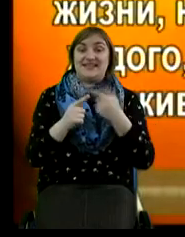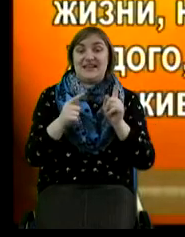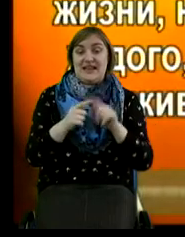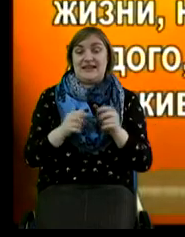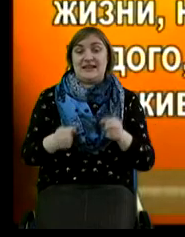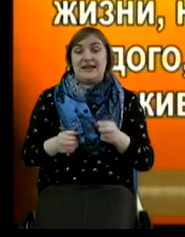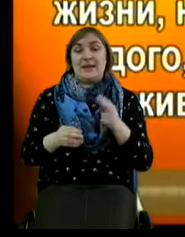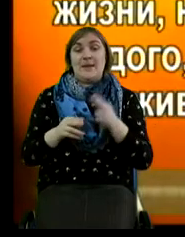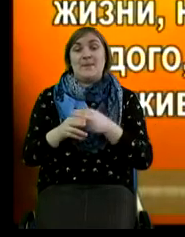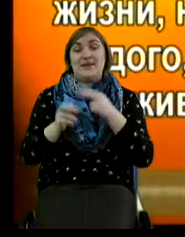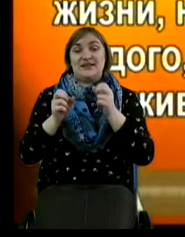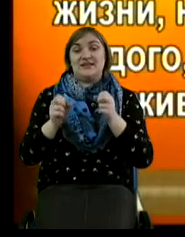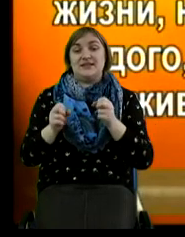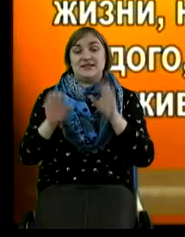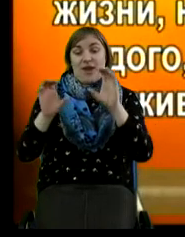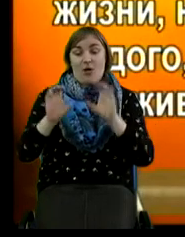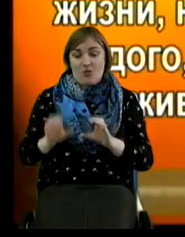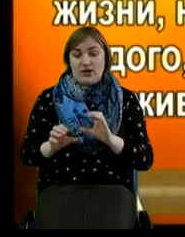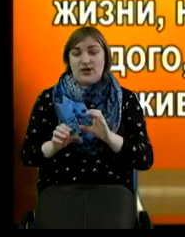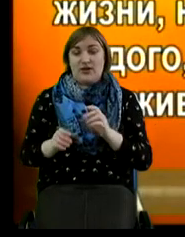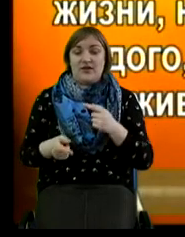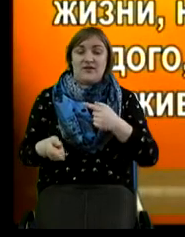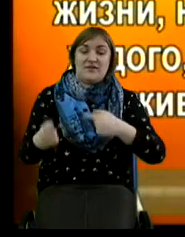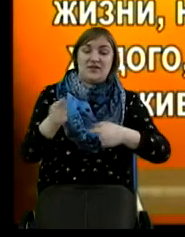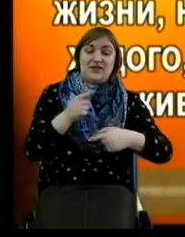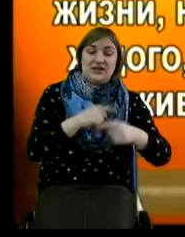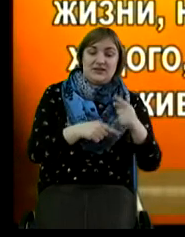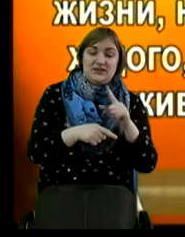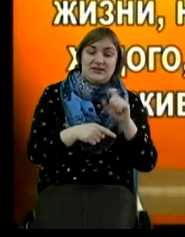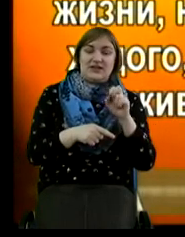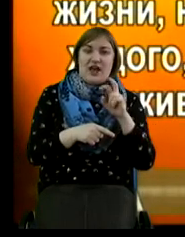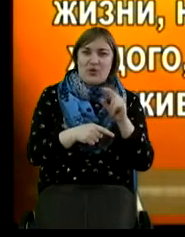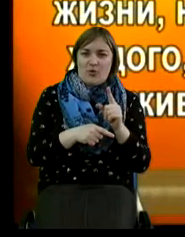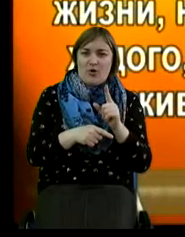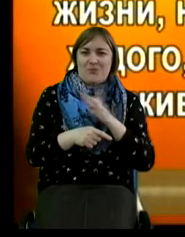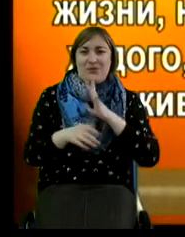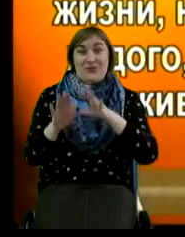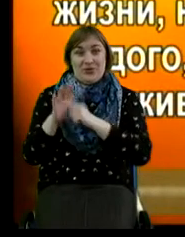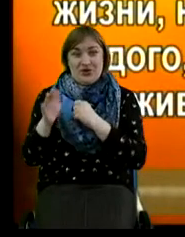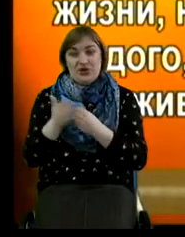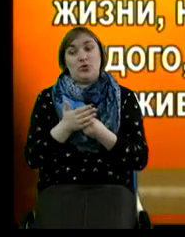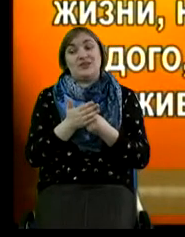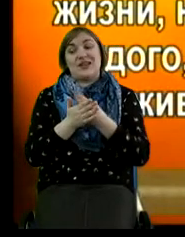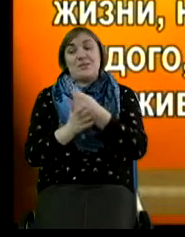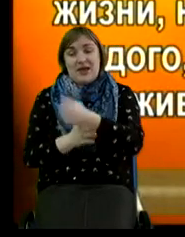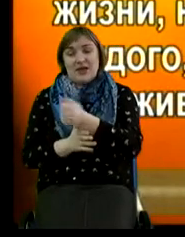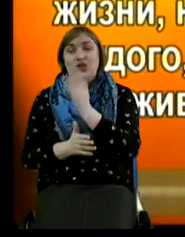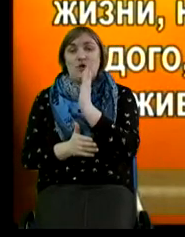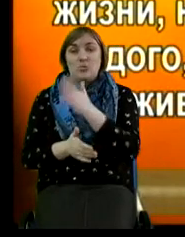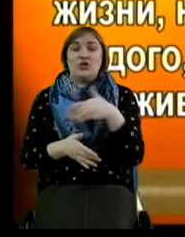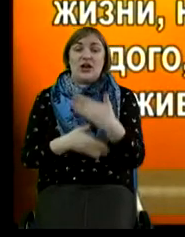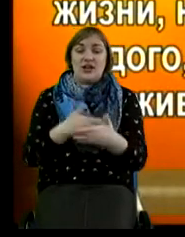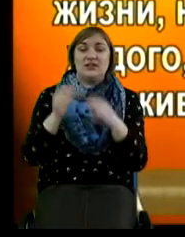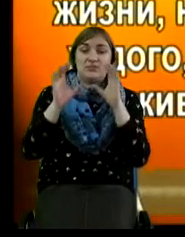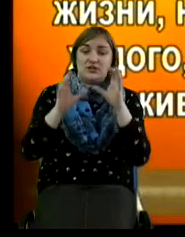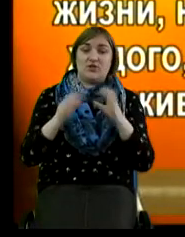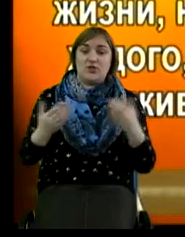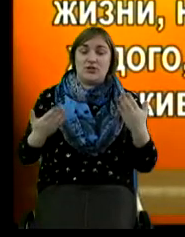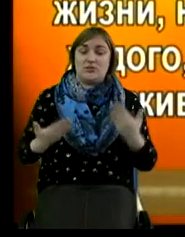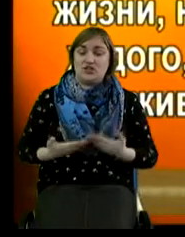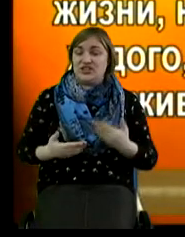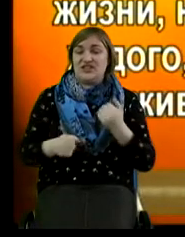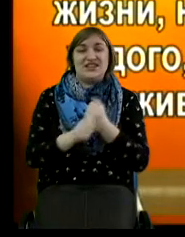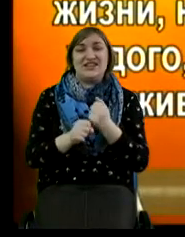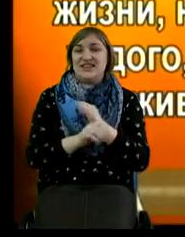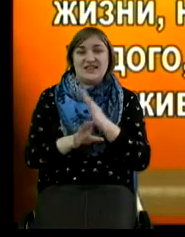беззаконник возвратит залог, за похищенное заплатит, будет ходить по законам жизни, не делая ничего худого,